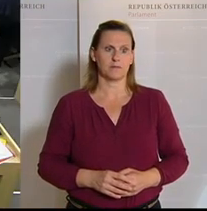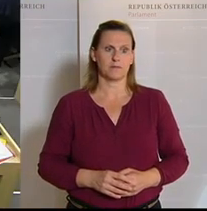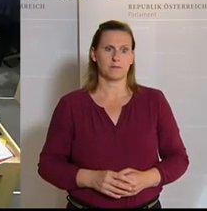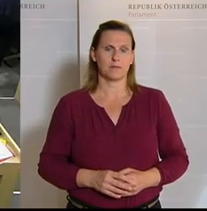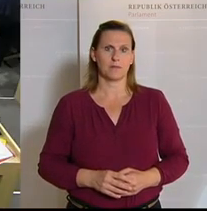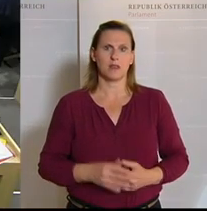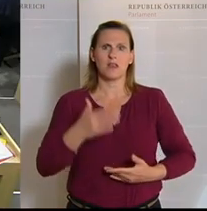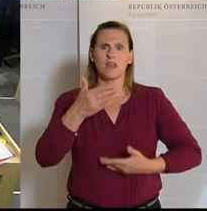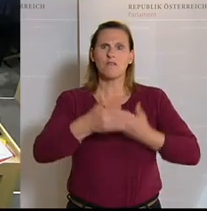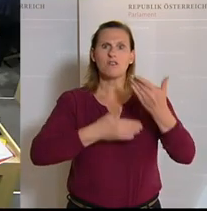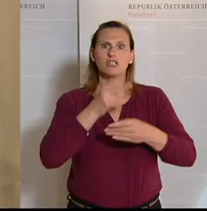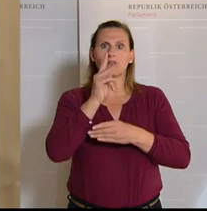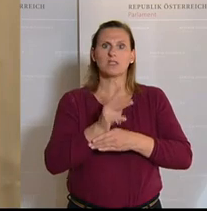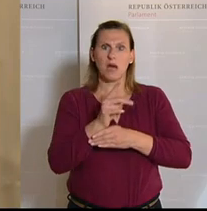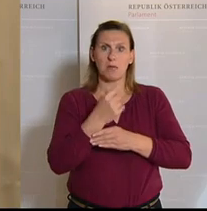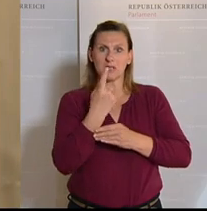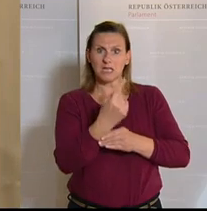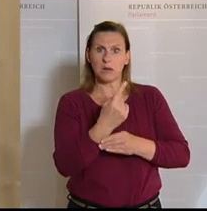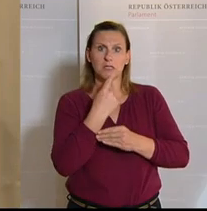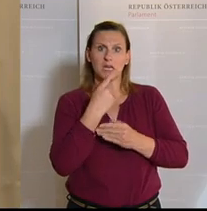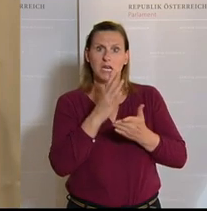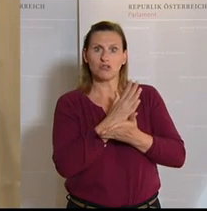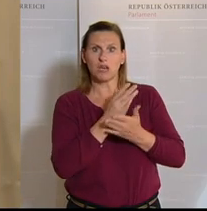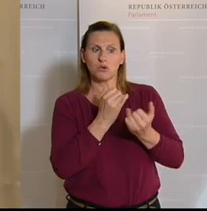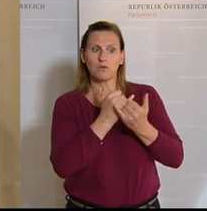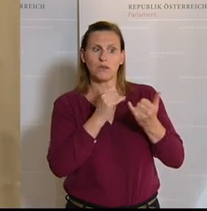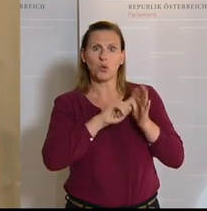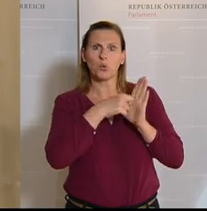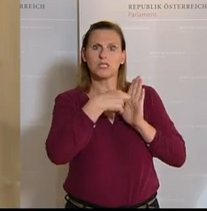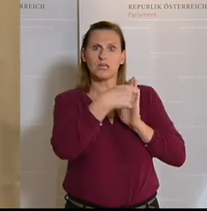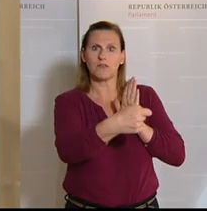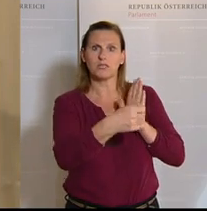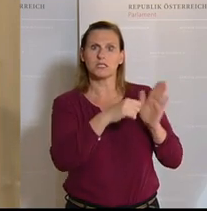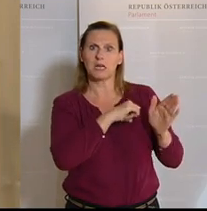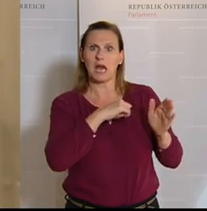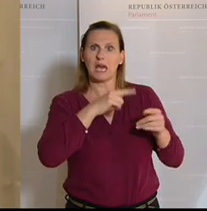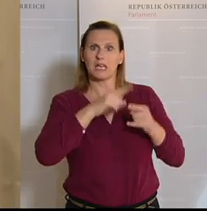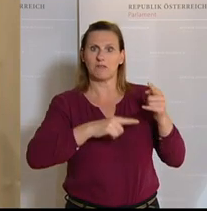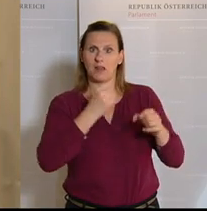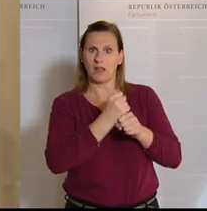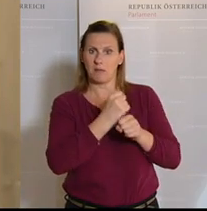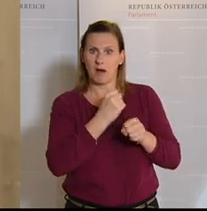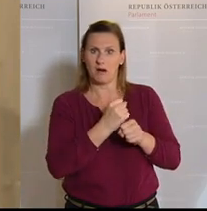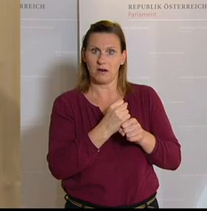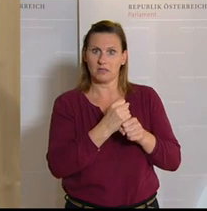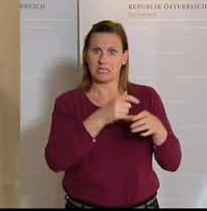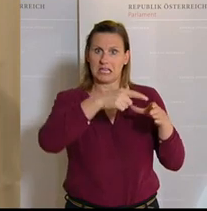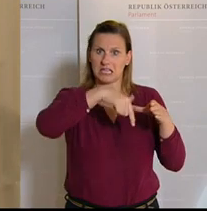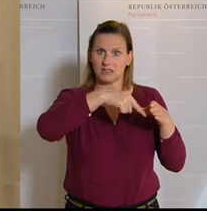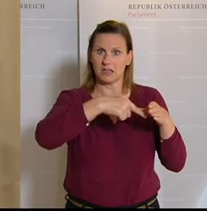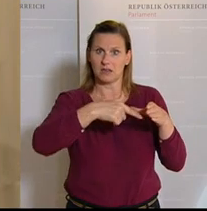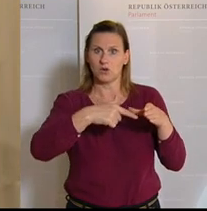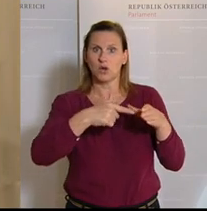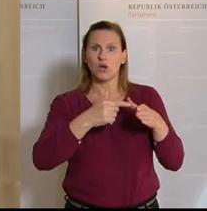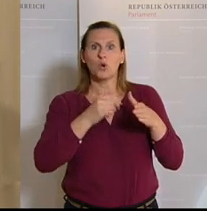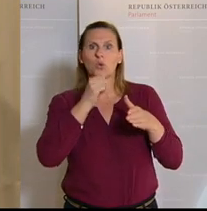Die Wirtschaftskammer entscheidet quasi selbst, welche Konsequenzen sie aus den eigenen Fehler zieht. Und jetzt darf man nicht